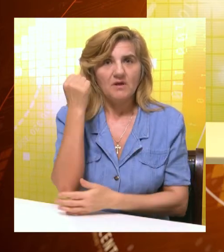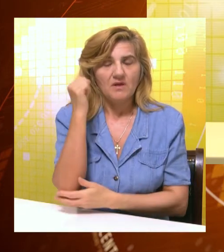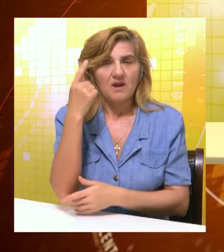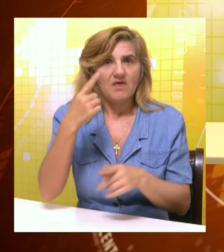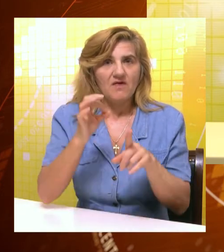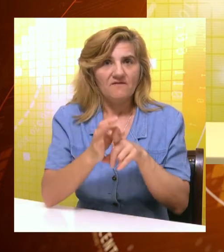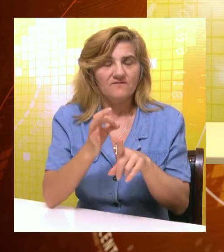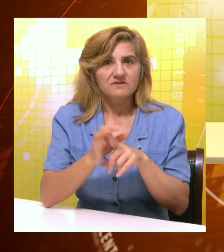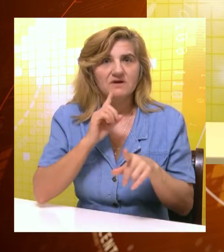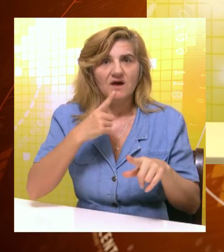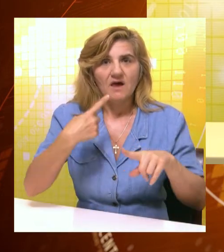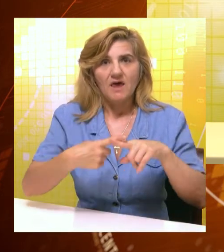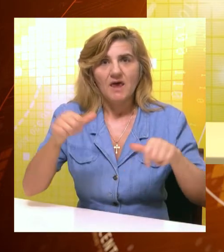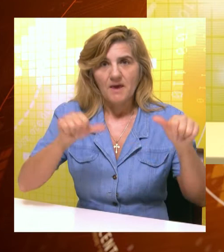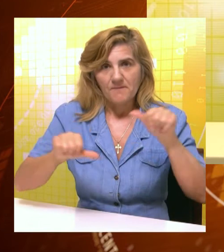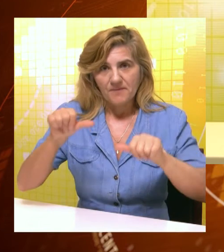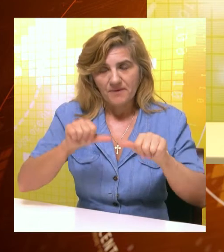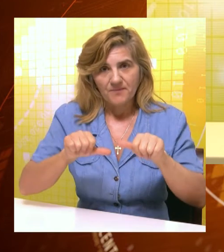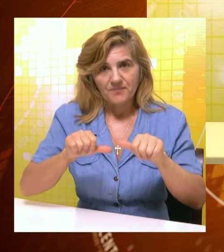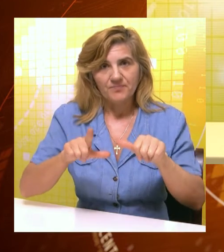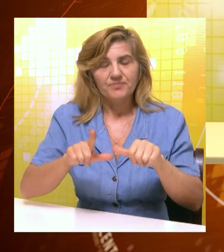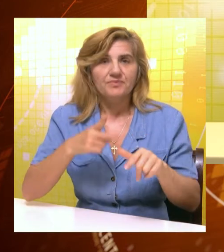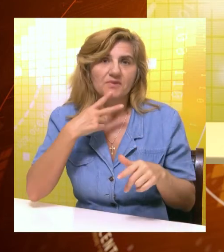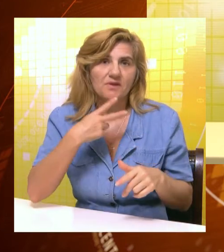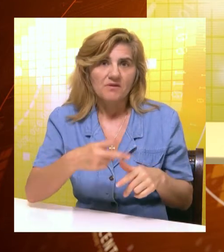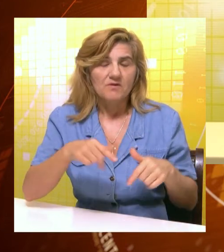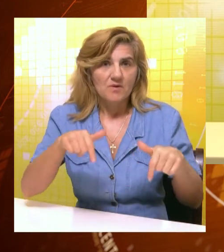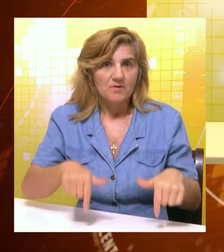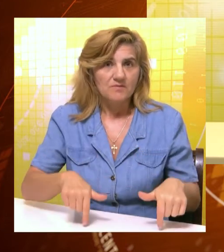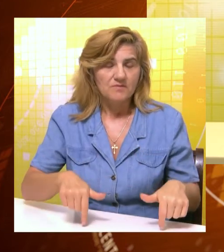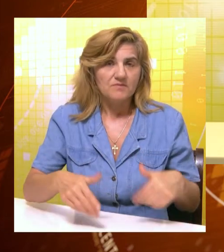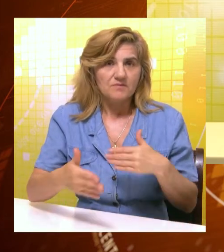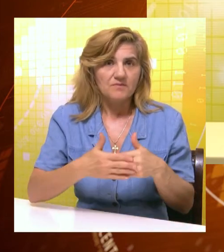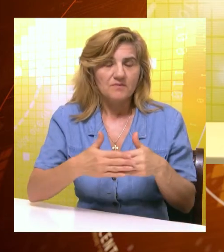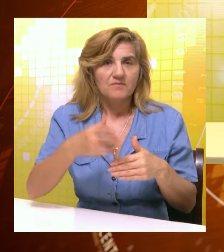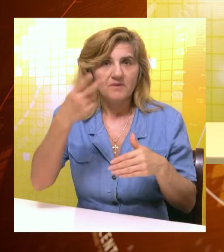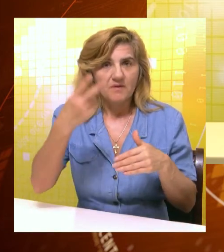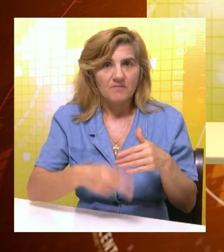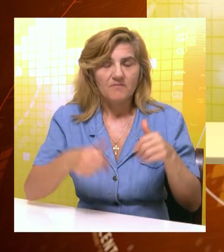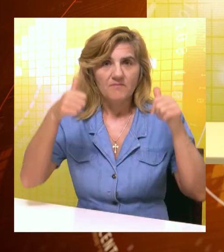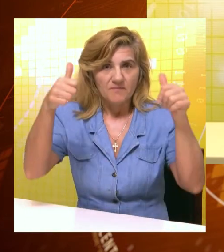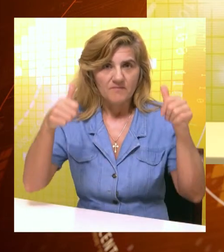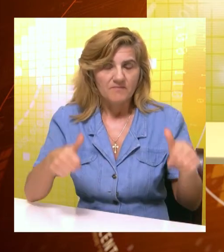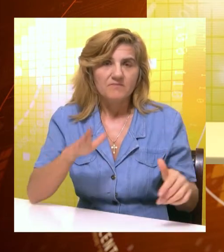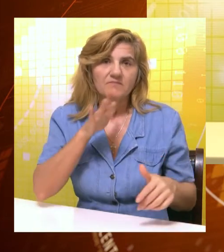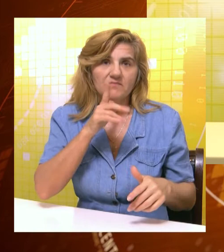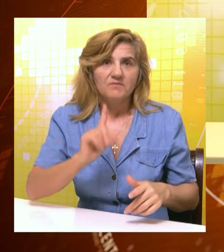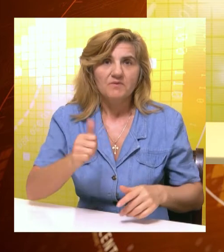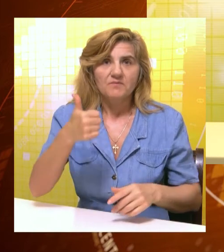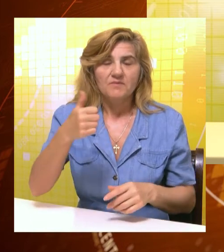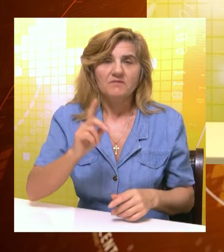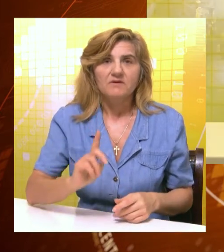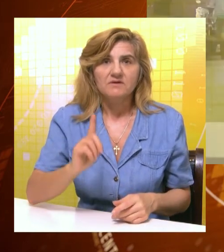geografije, fizike i hemije. Na izvesnost učenika će biti prekinuti već ove nedelje kada će izaći prvi preliminarni